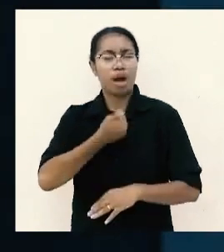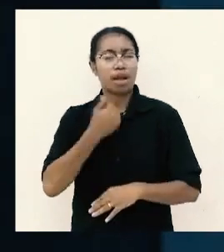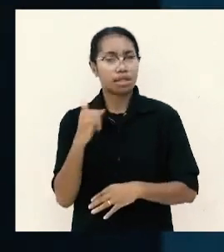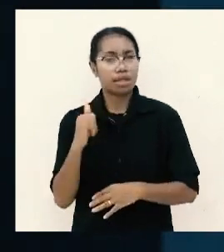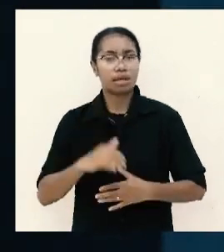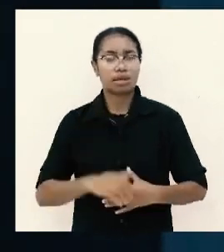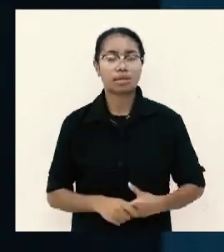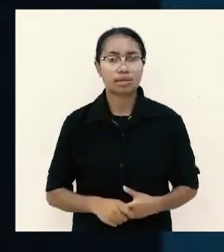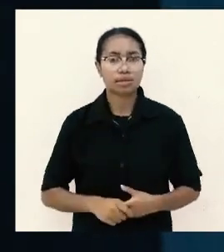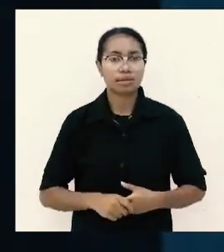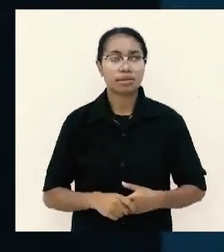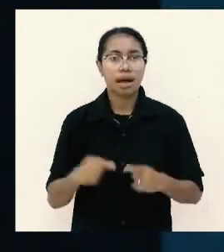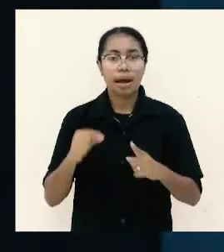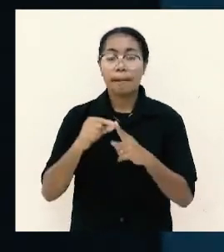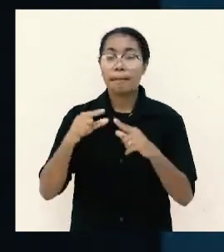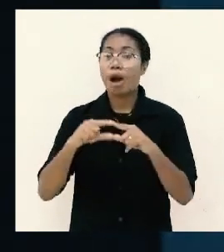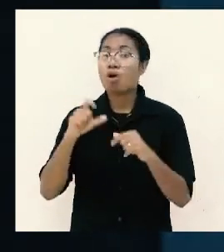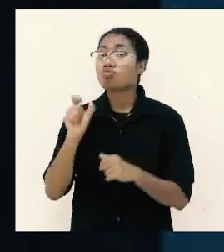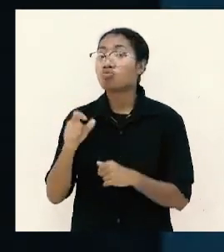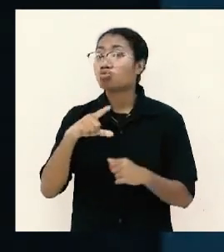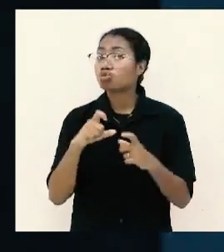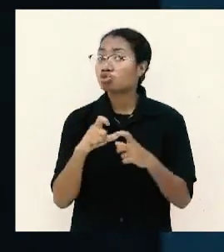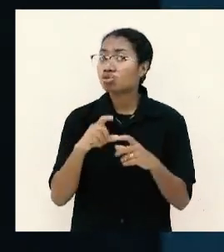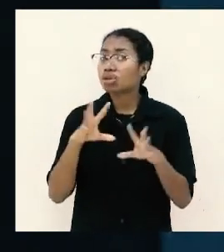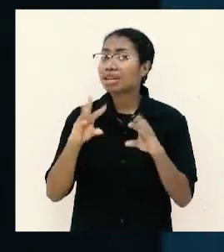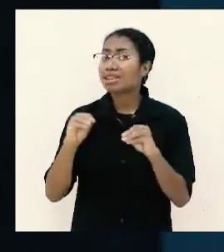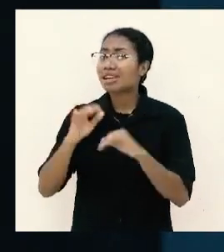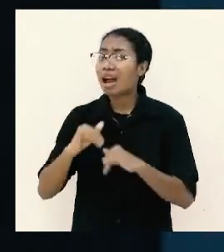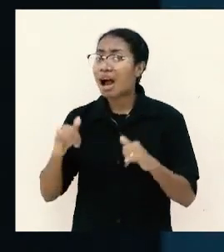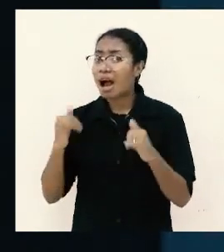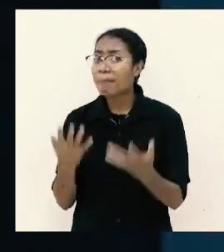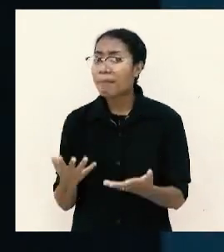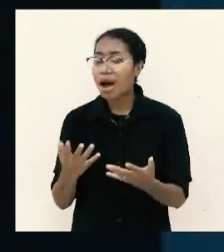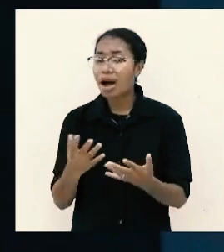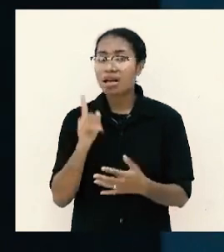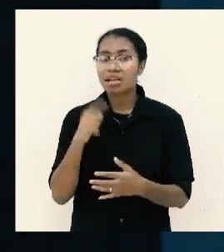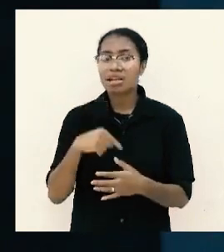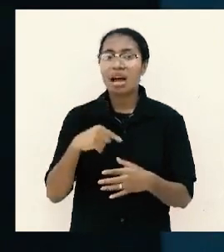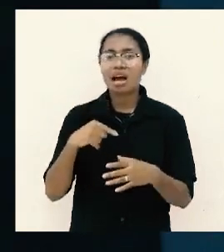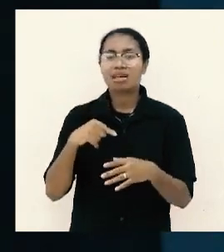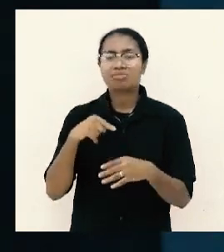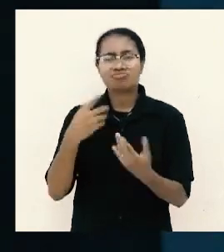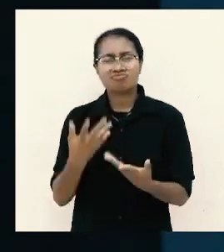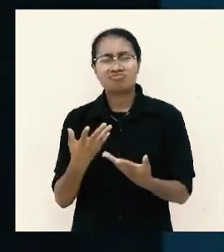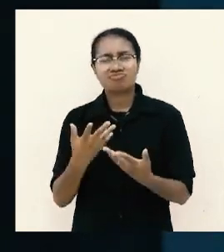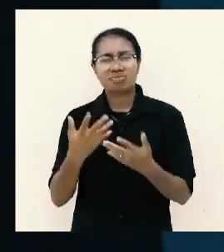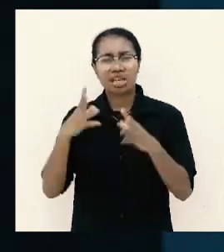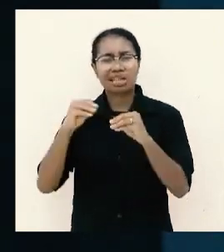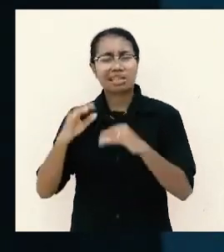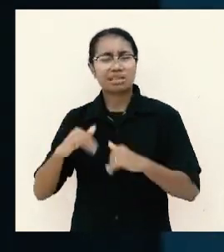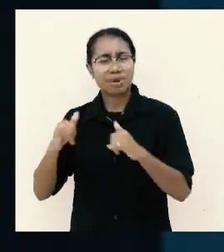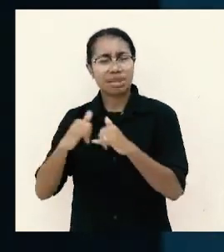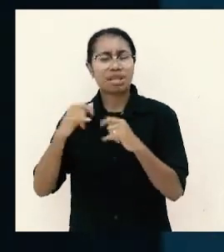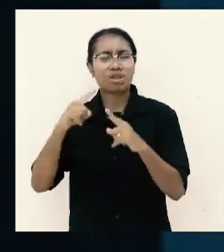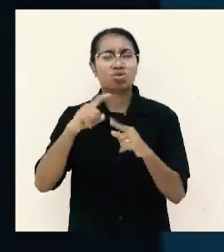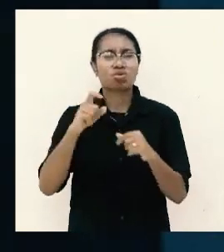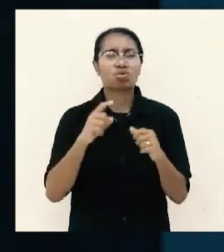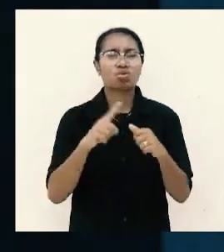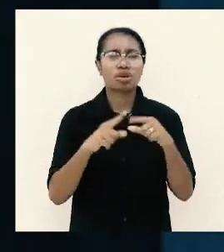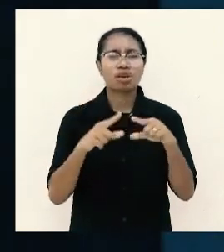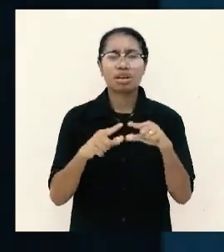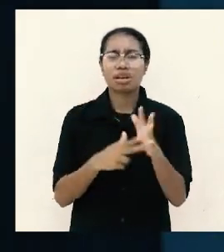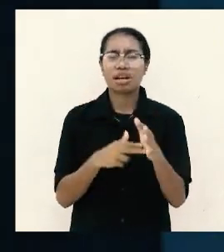Paulus kerja apa nanti di kisah rasul kita tahu bahwa dia kerja sebagai tukang gemah bersama dengan dua teman